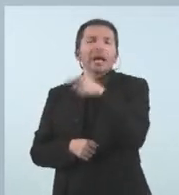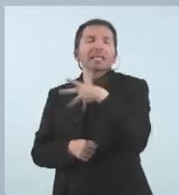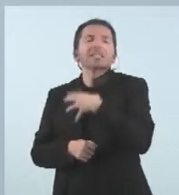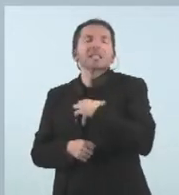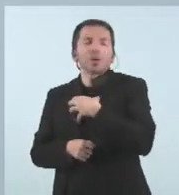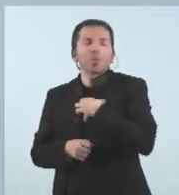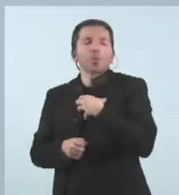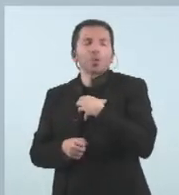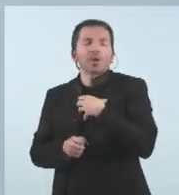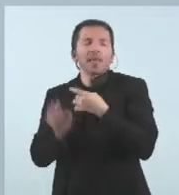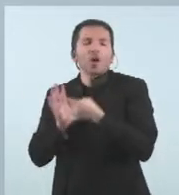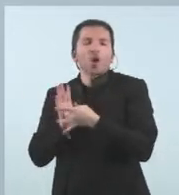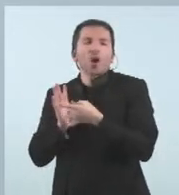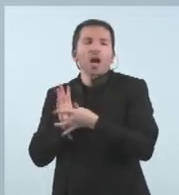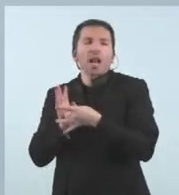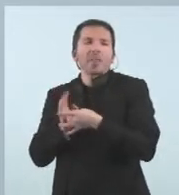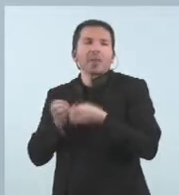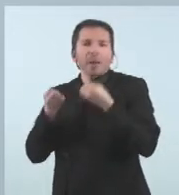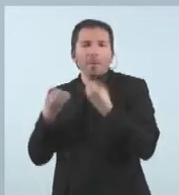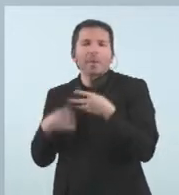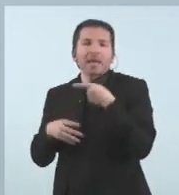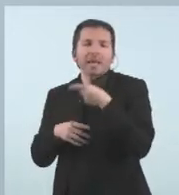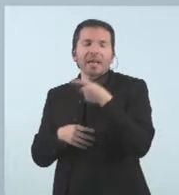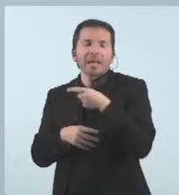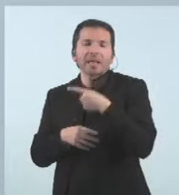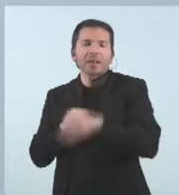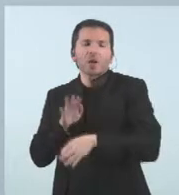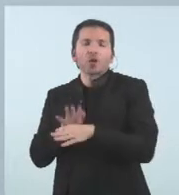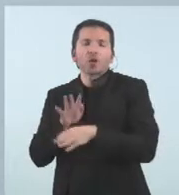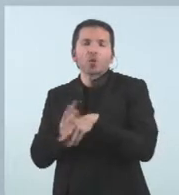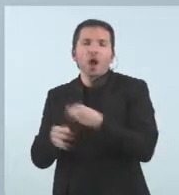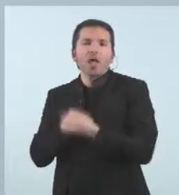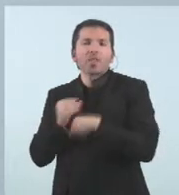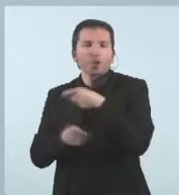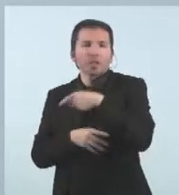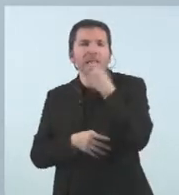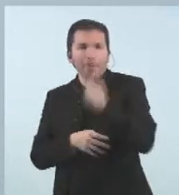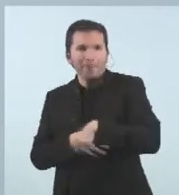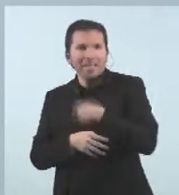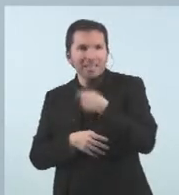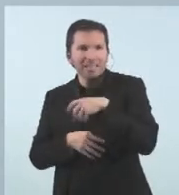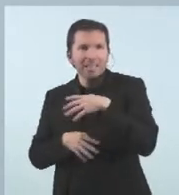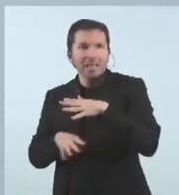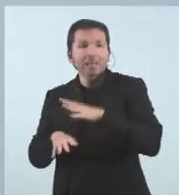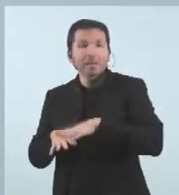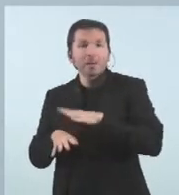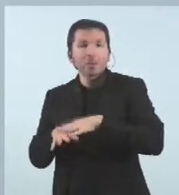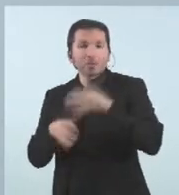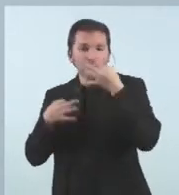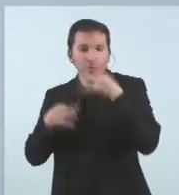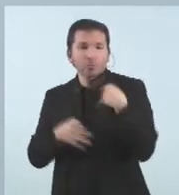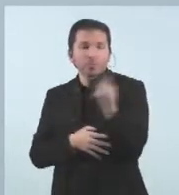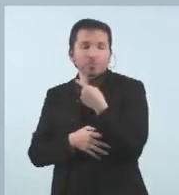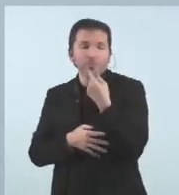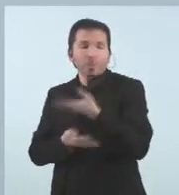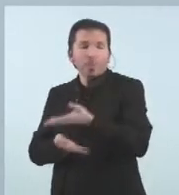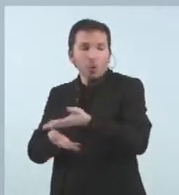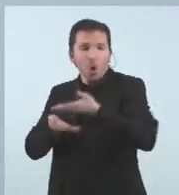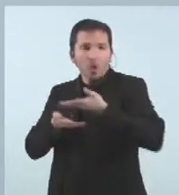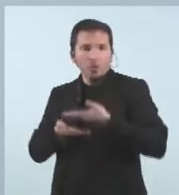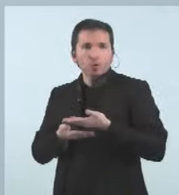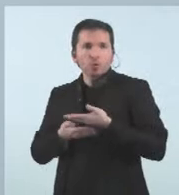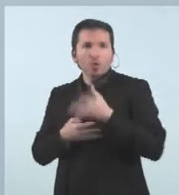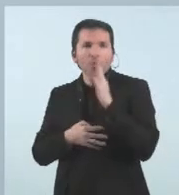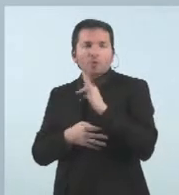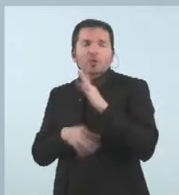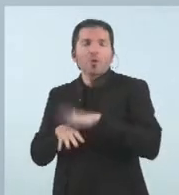les màximes garanties possibles aquesta presidència, que n'estem segurs, també tindrà repercussions positives per fer conèixer més i millor